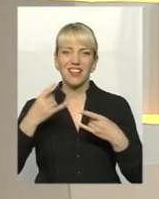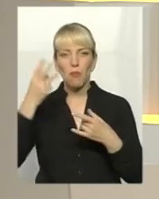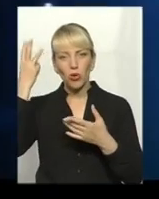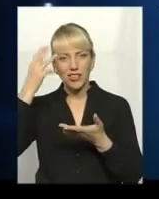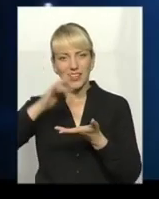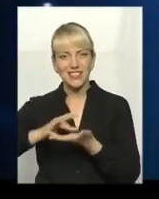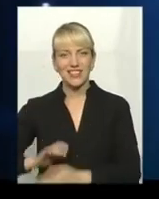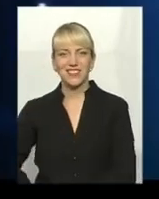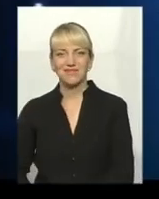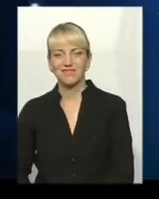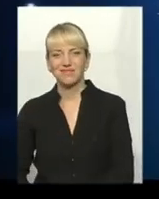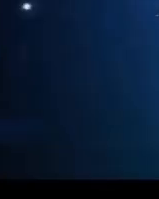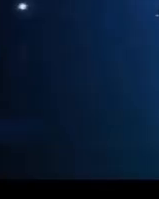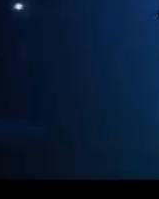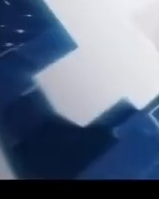Центр. До побачення.